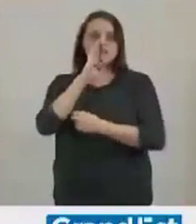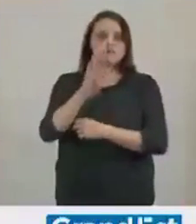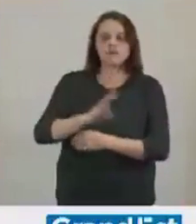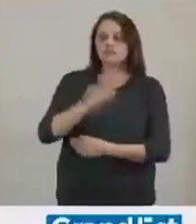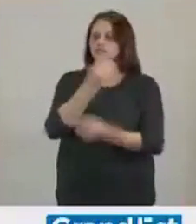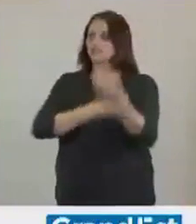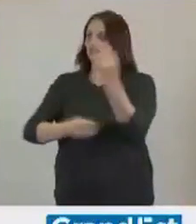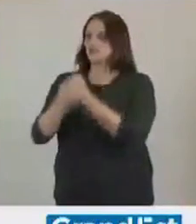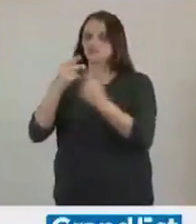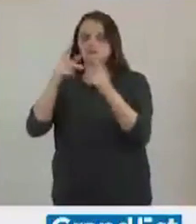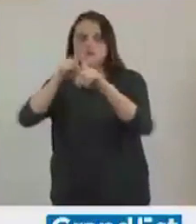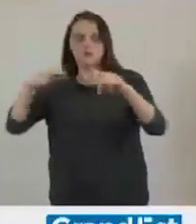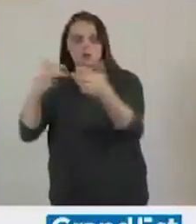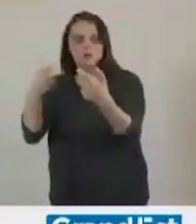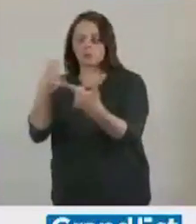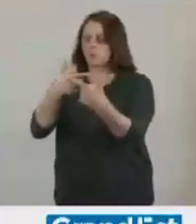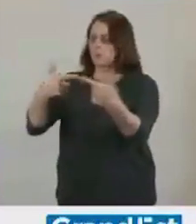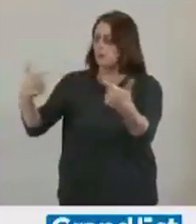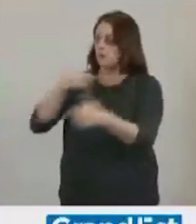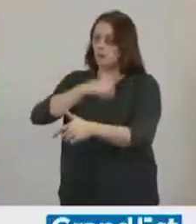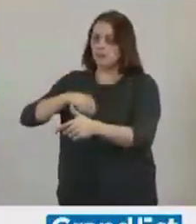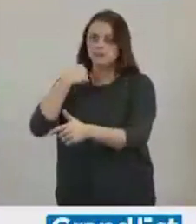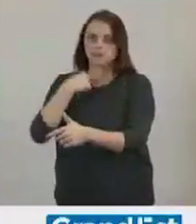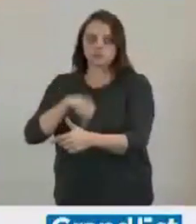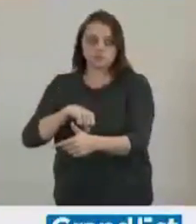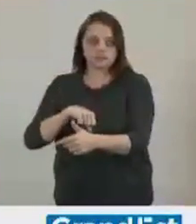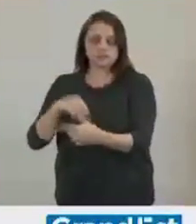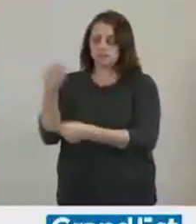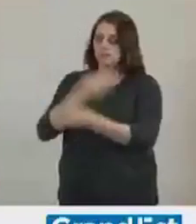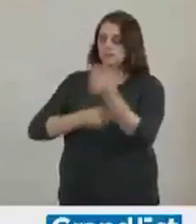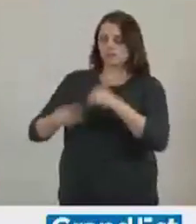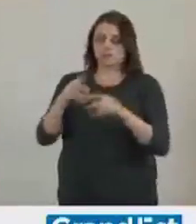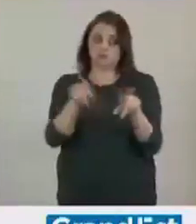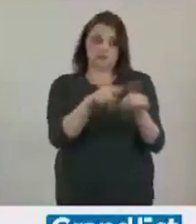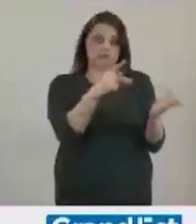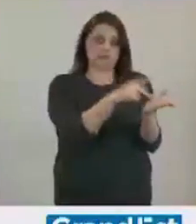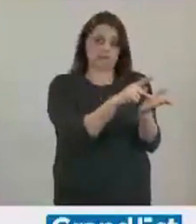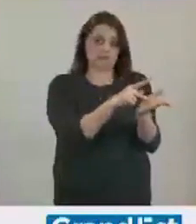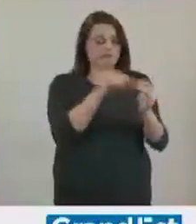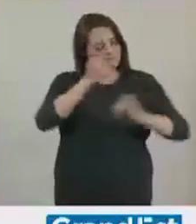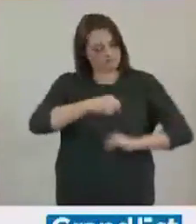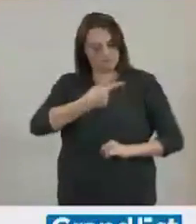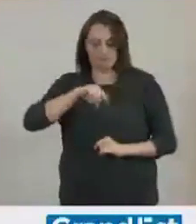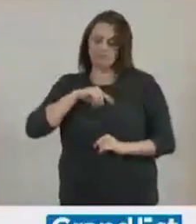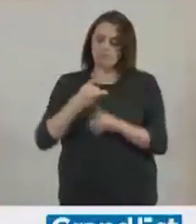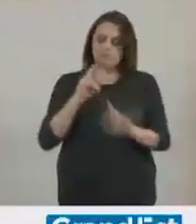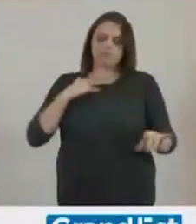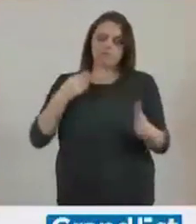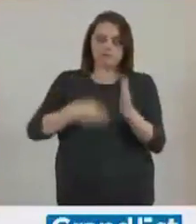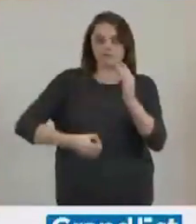-Burtenberg, face à la Sars, face à la Suisse, et face à l'Île-de-France, prendre son destin en main et écrire une nouvelle histoire. Merci.